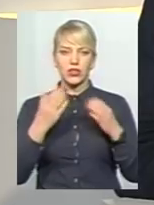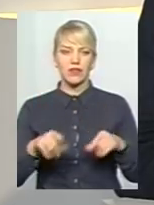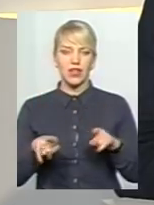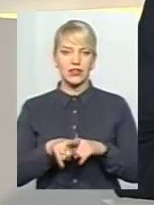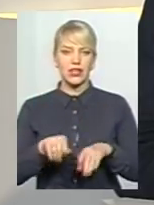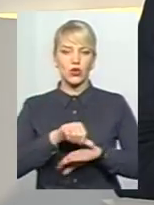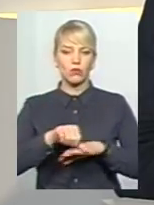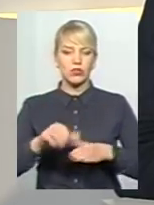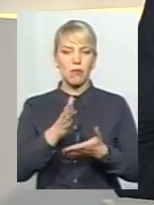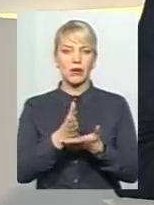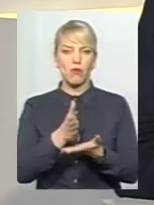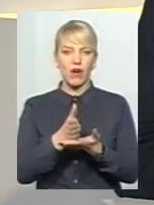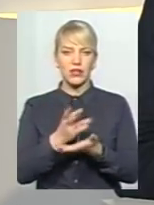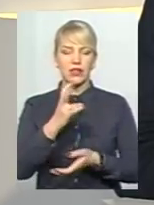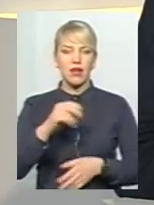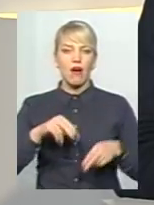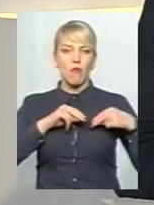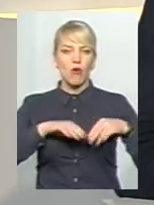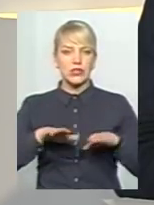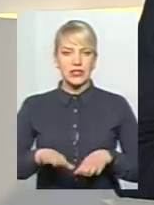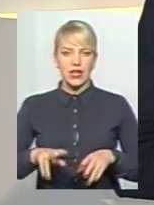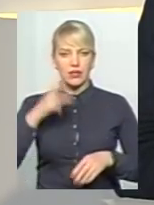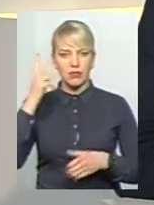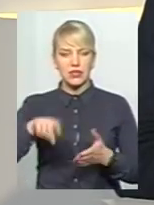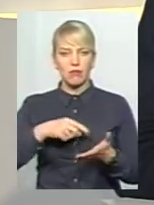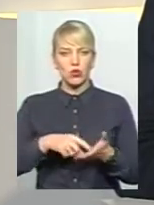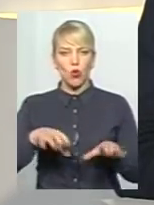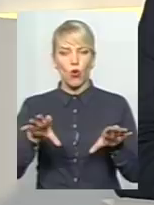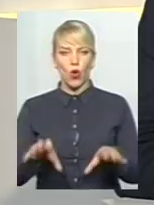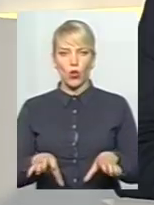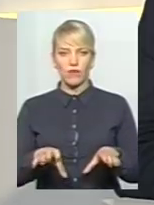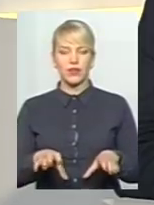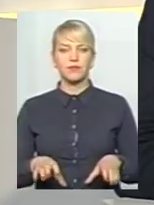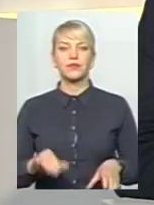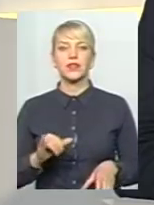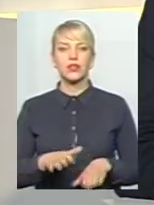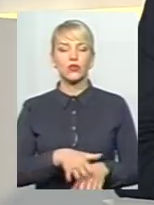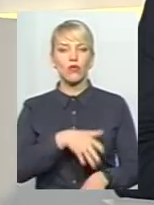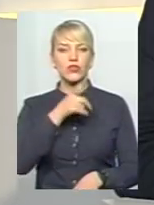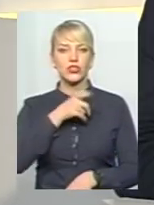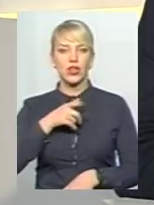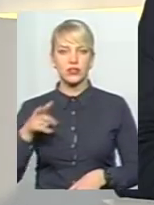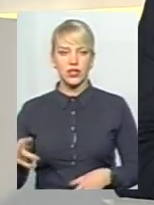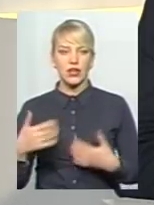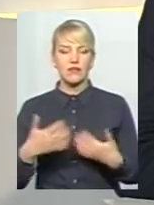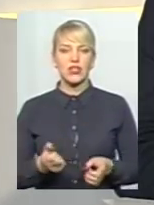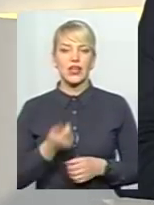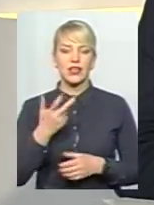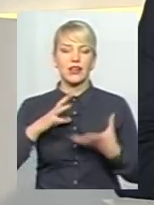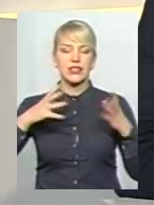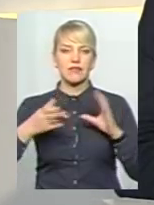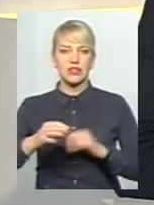рубіж перебування на посаді Хмельницького міського голови. Ну, і довший час вже кілька звітів